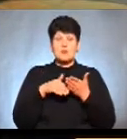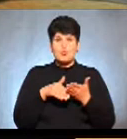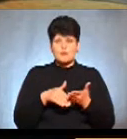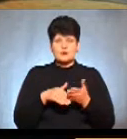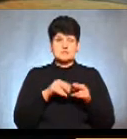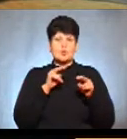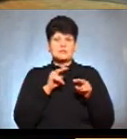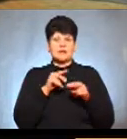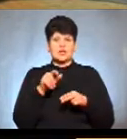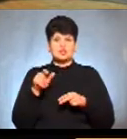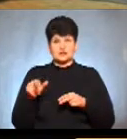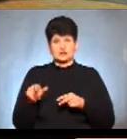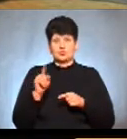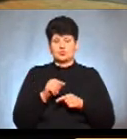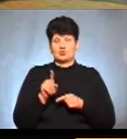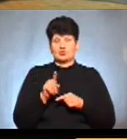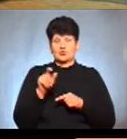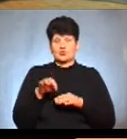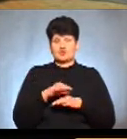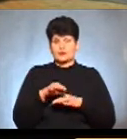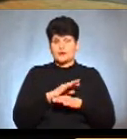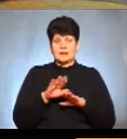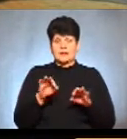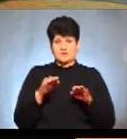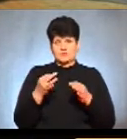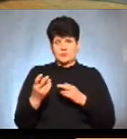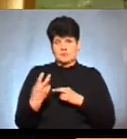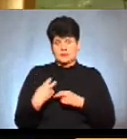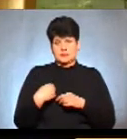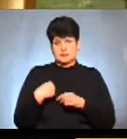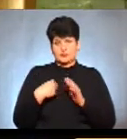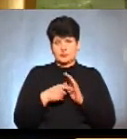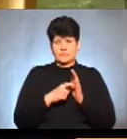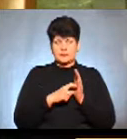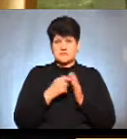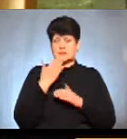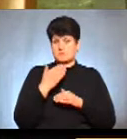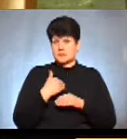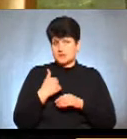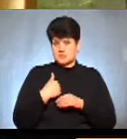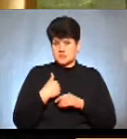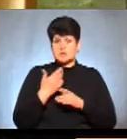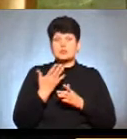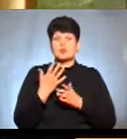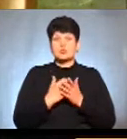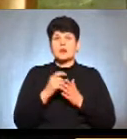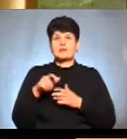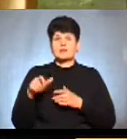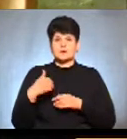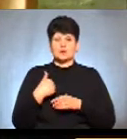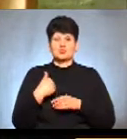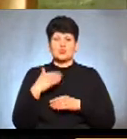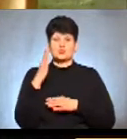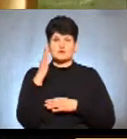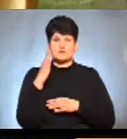спостерігачів, тому що чоловіку він не дозволили зайти зі мною в кабінку. Він запитав мене, за якого кандидата я буду голосувати,